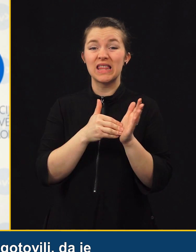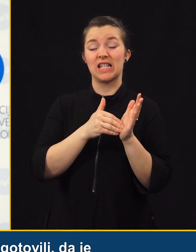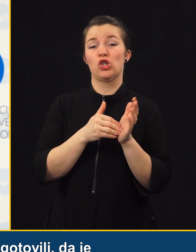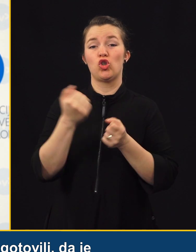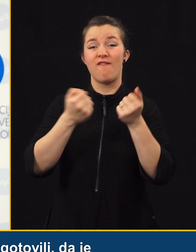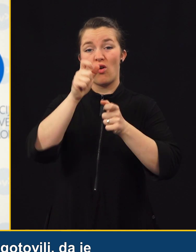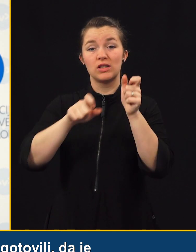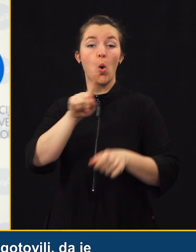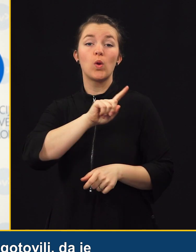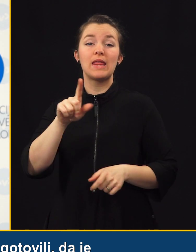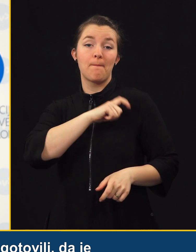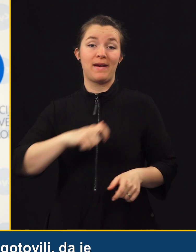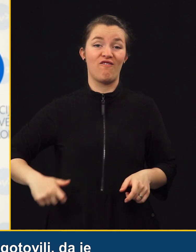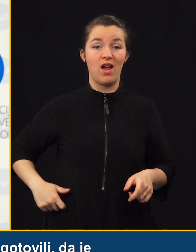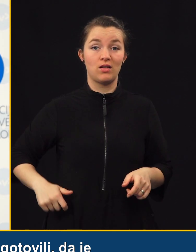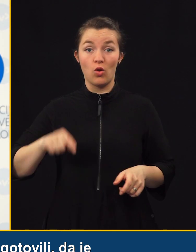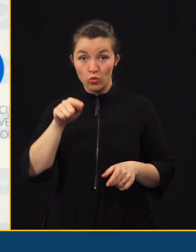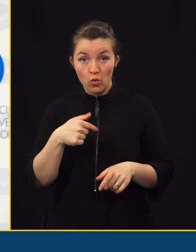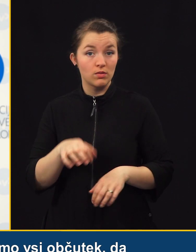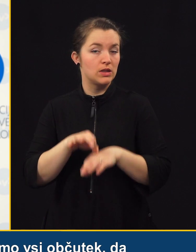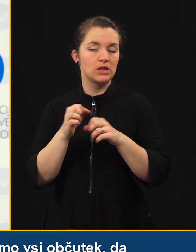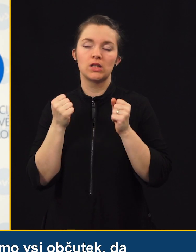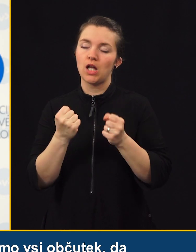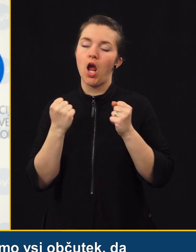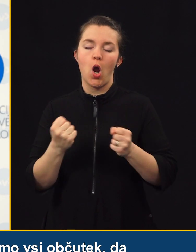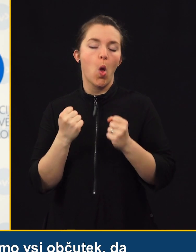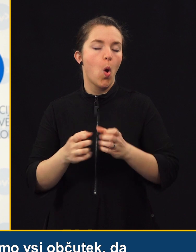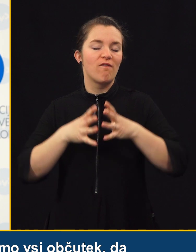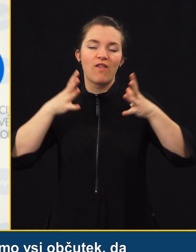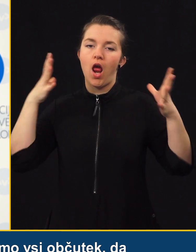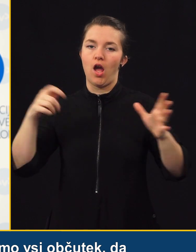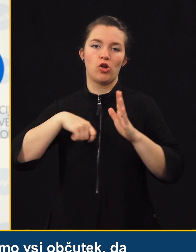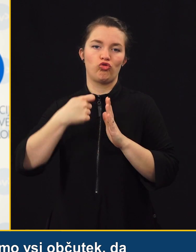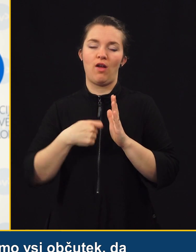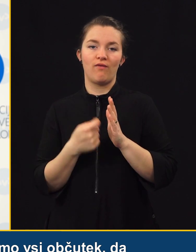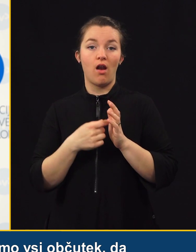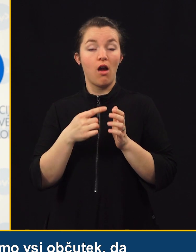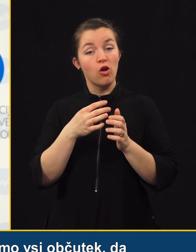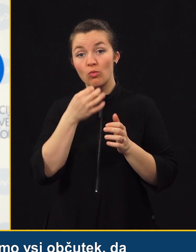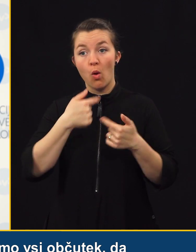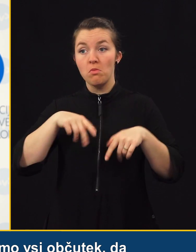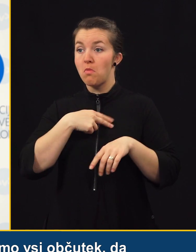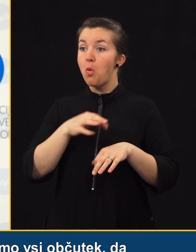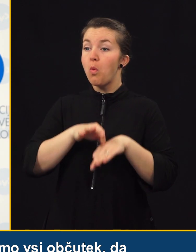neprivezanih, kar se mi zdi zelo velika številka, glede na to, da imamo vsi skupaj občutek, da se